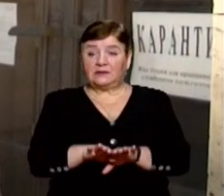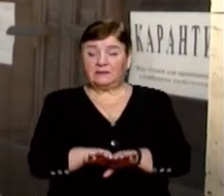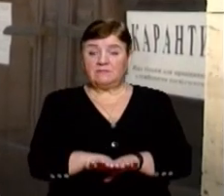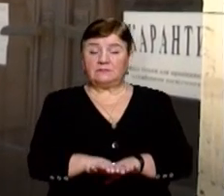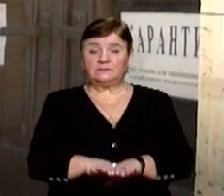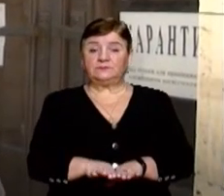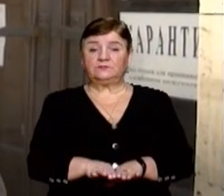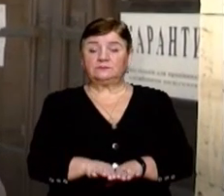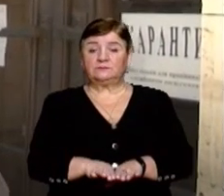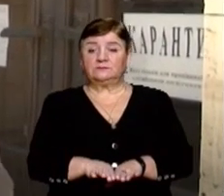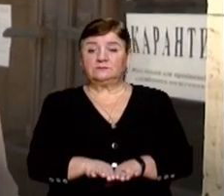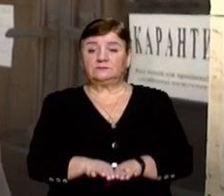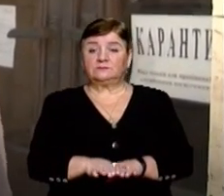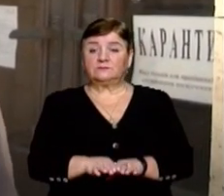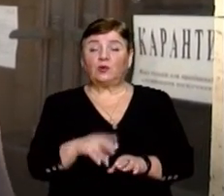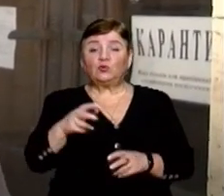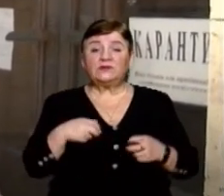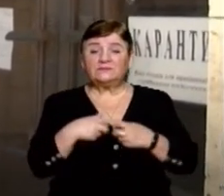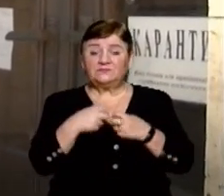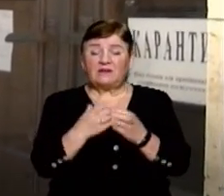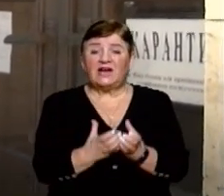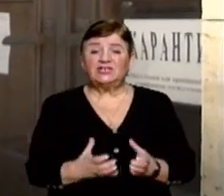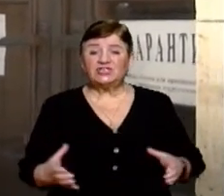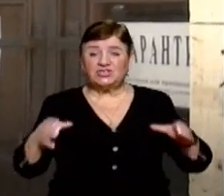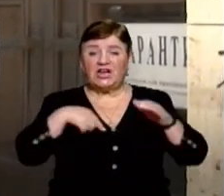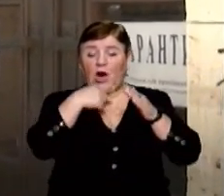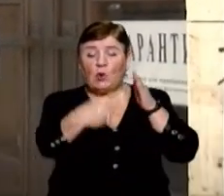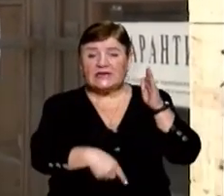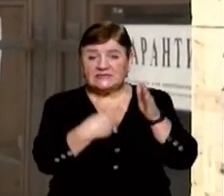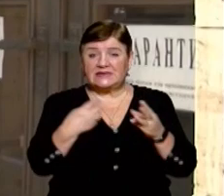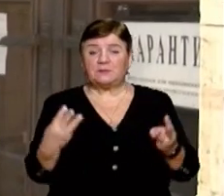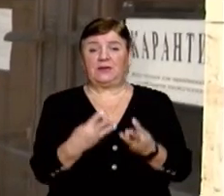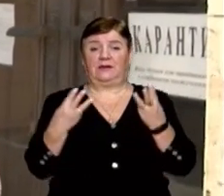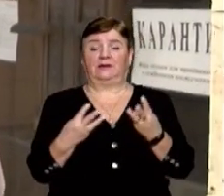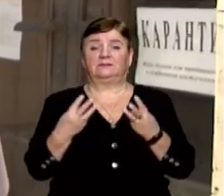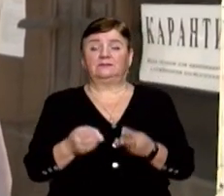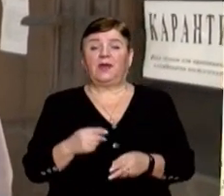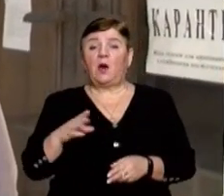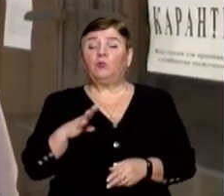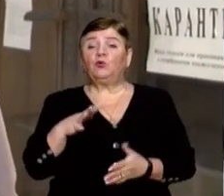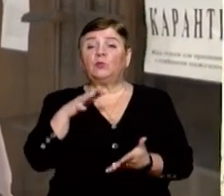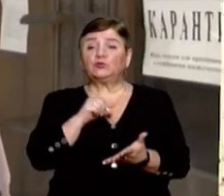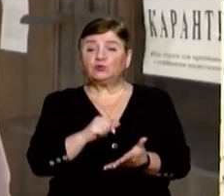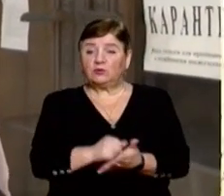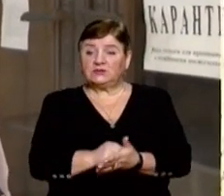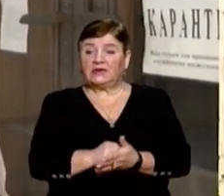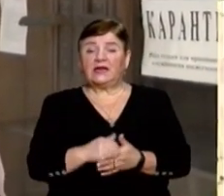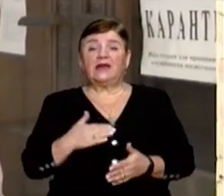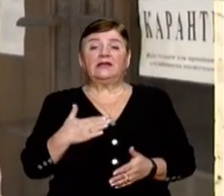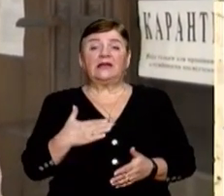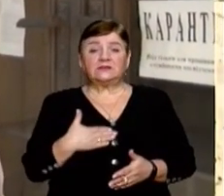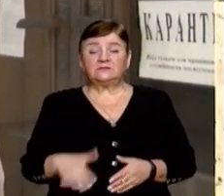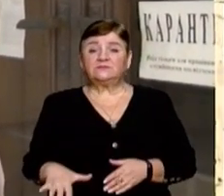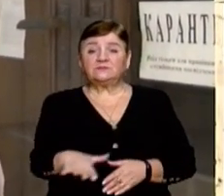шини, тут спалили, визначити, чи було пошкоджено здоров'я, нанесено шкода